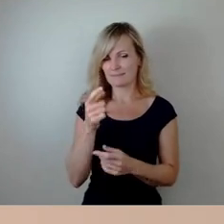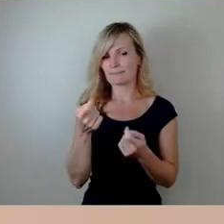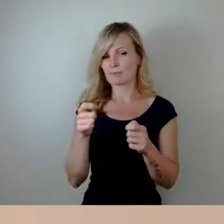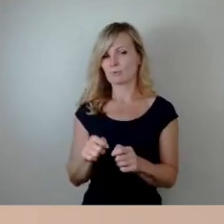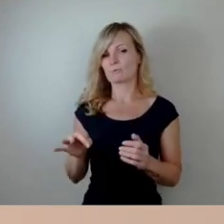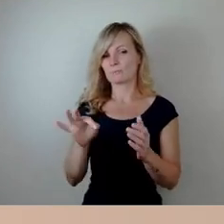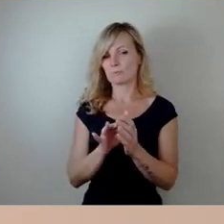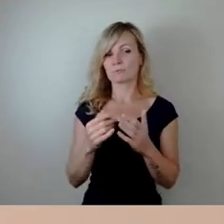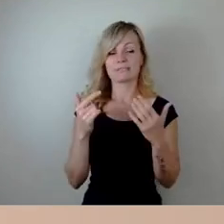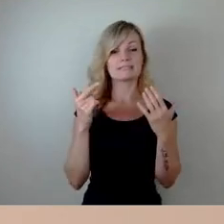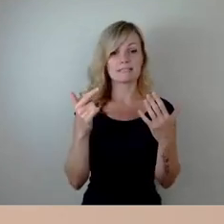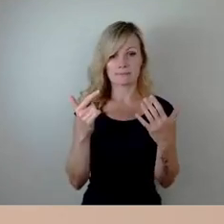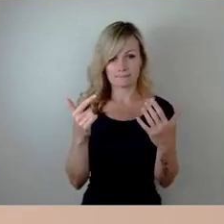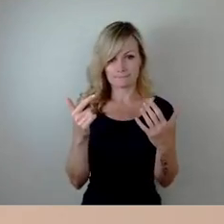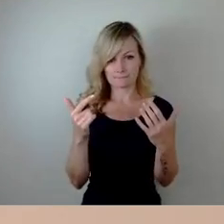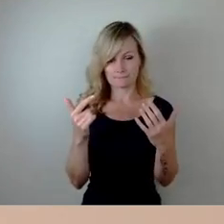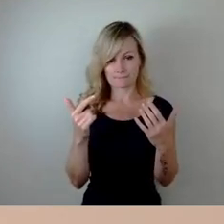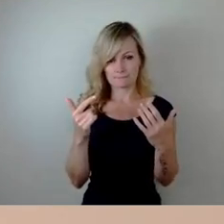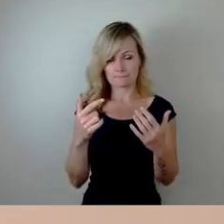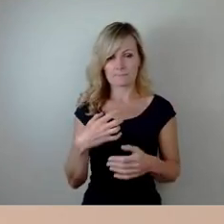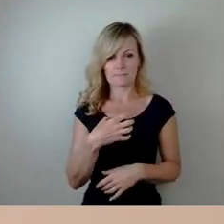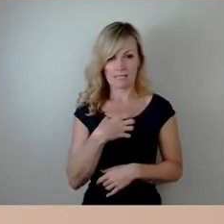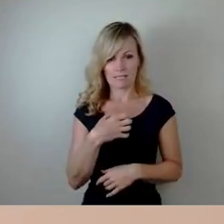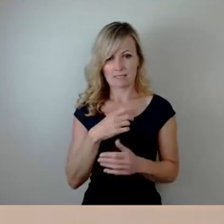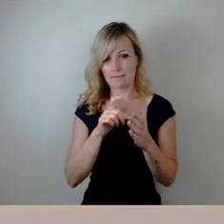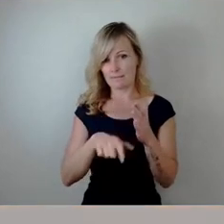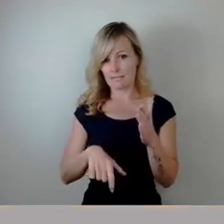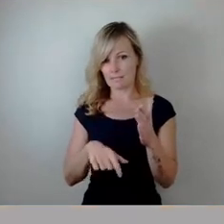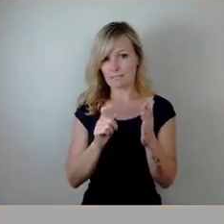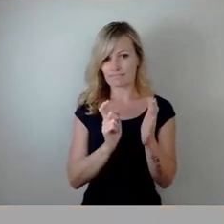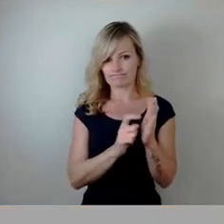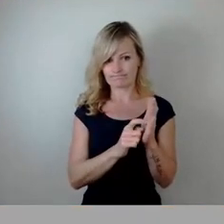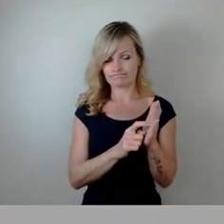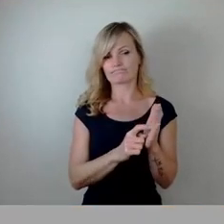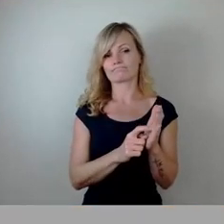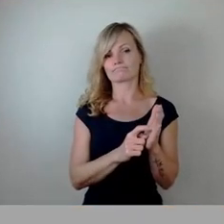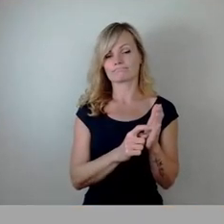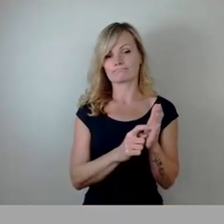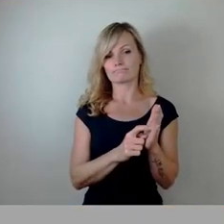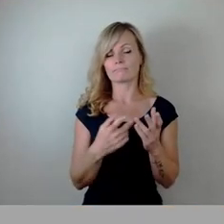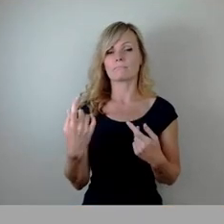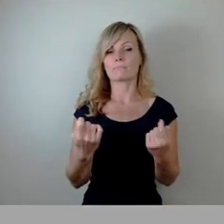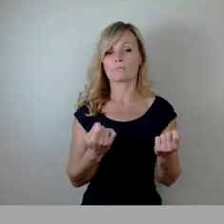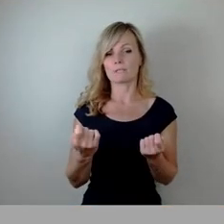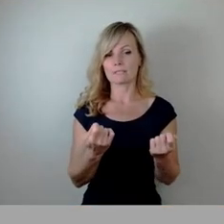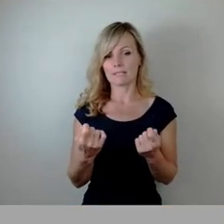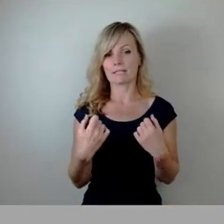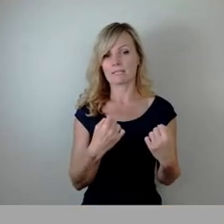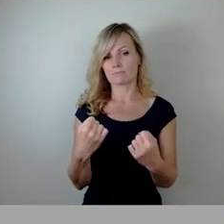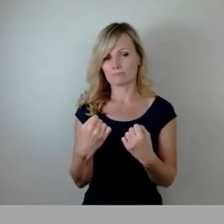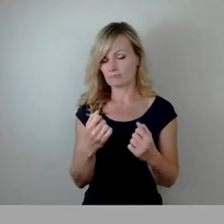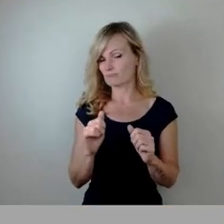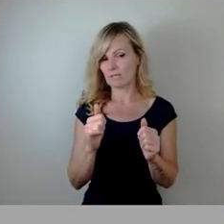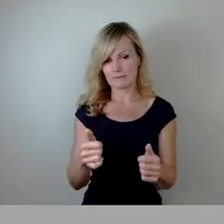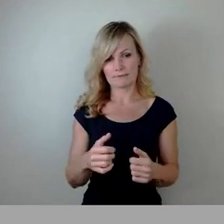7, das ist der Dresden Pass. Und hier insbesondere die Mobilitätshilfe, die Sie auch